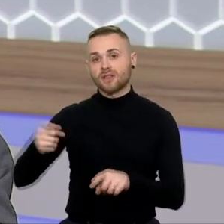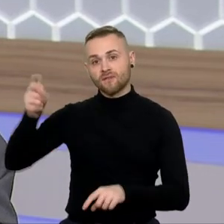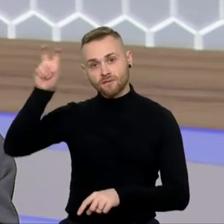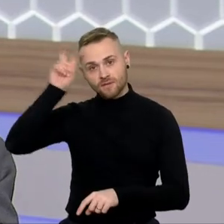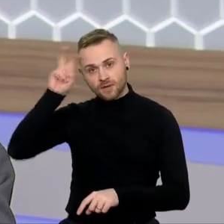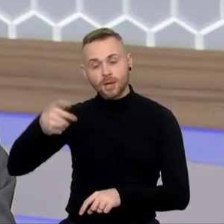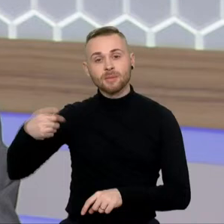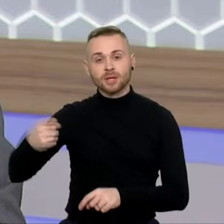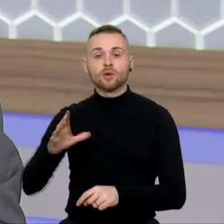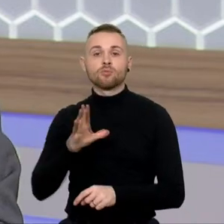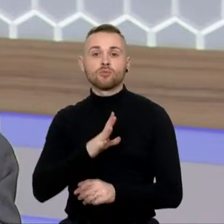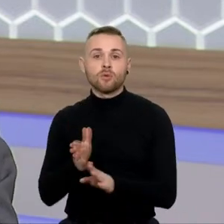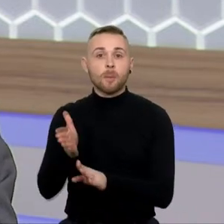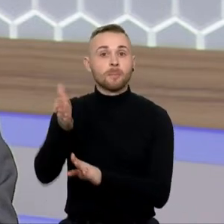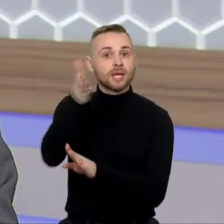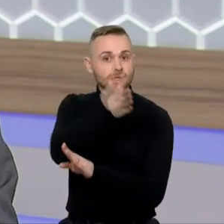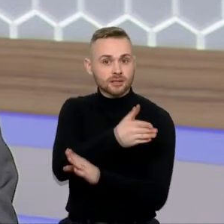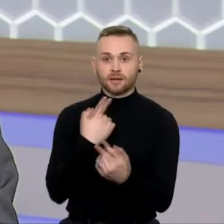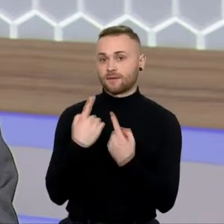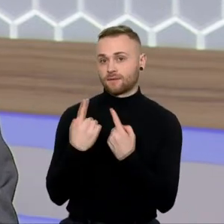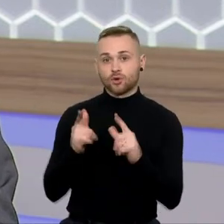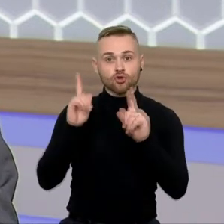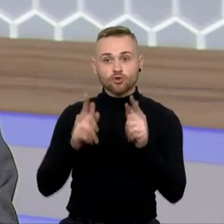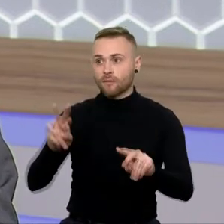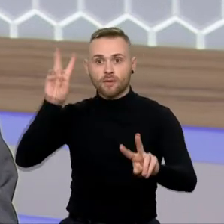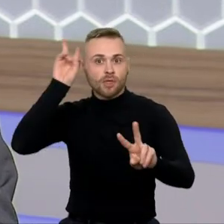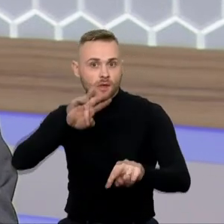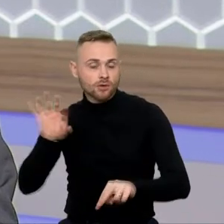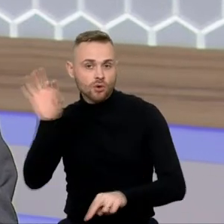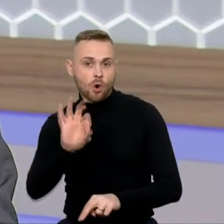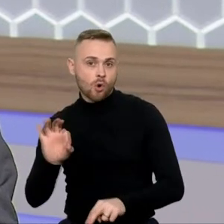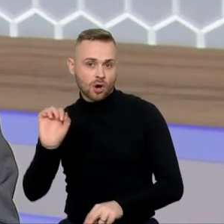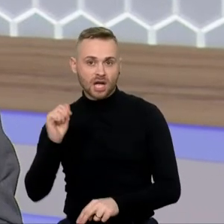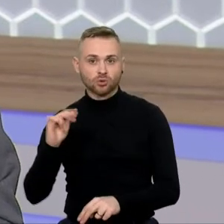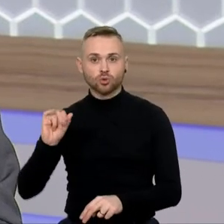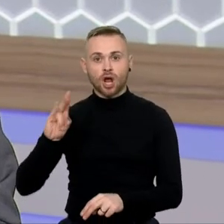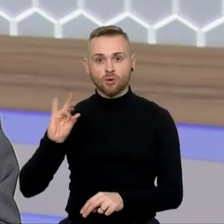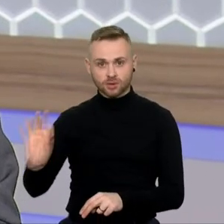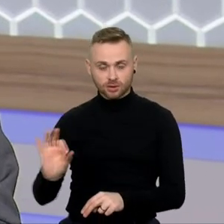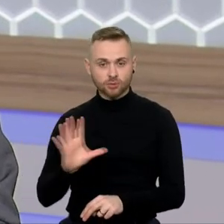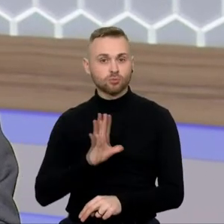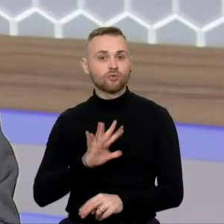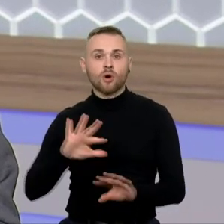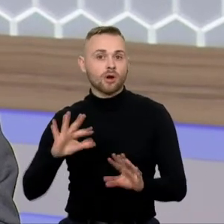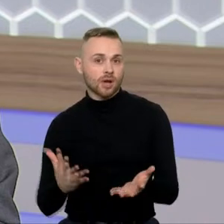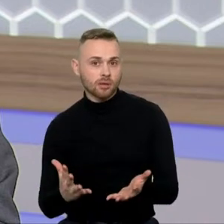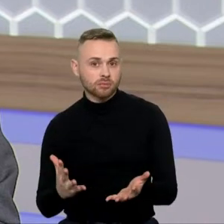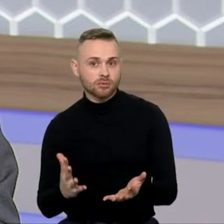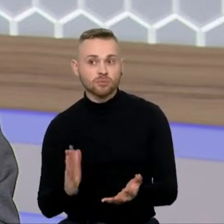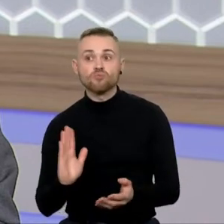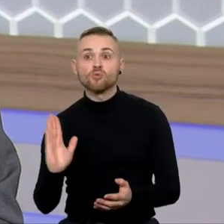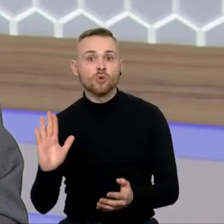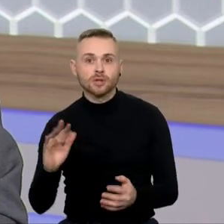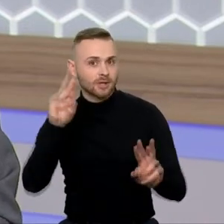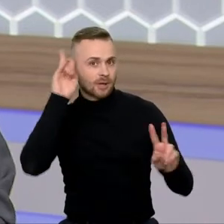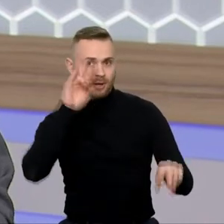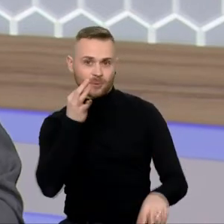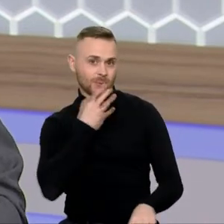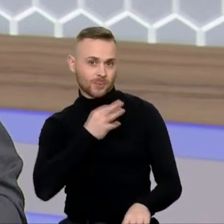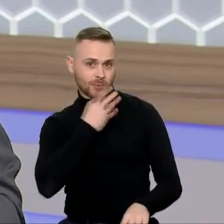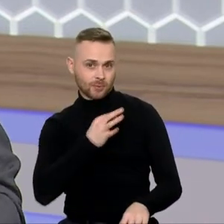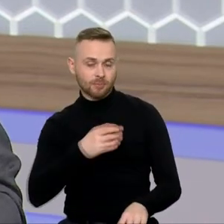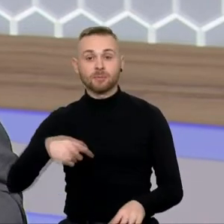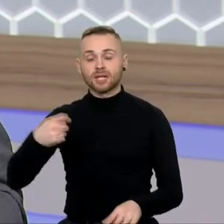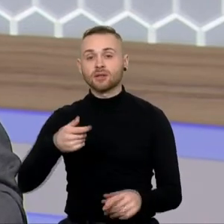kalbėjomis dar tuo metu, kai nebuvo žinomas Arvido Nušausko sprendimas trauktis iš pareigų. Prezidento